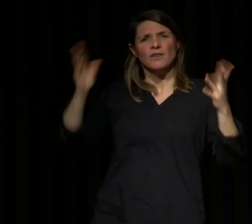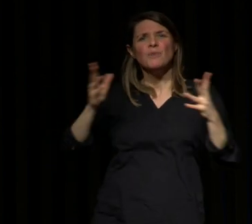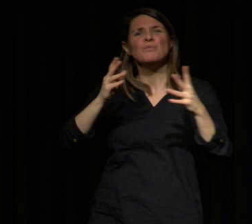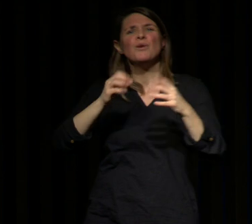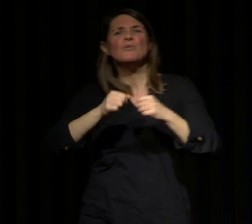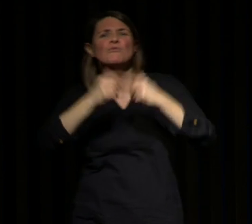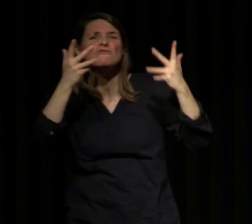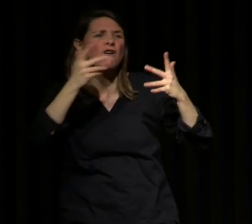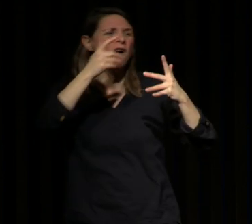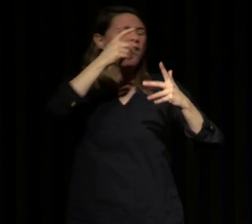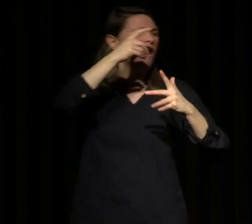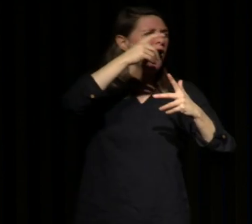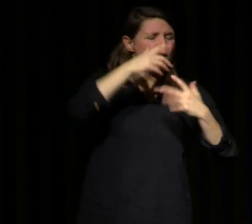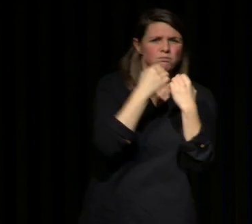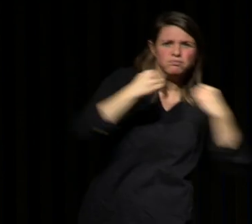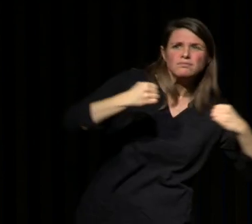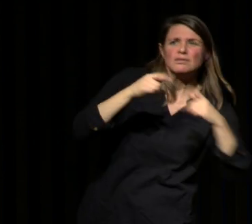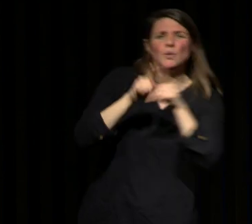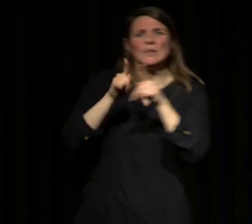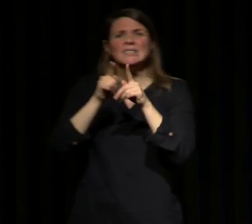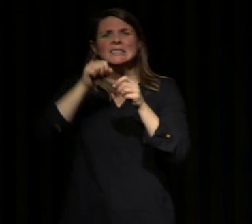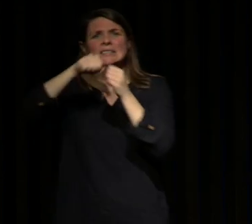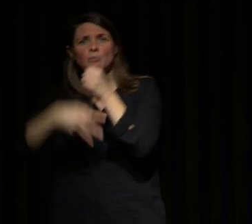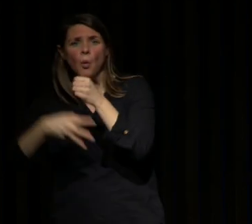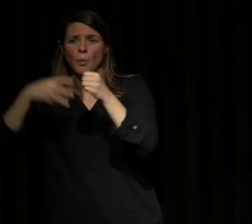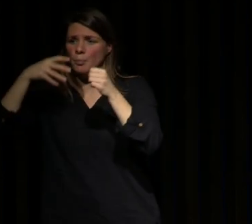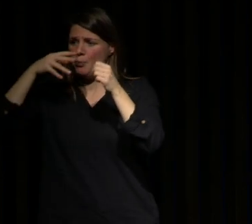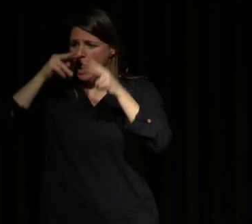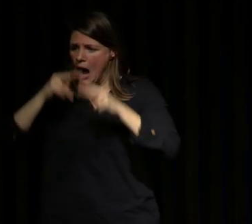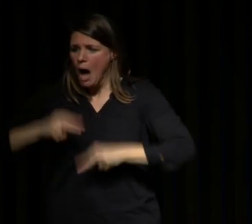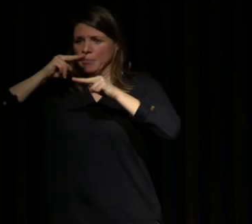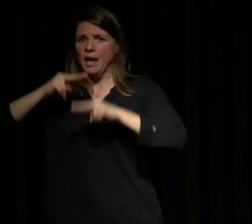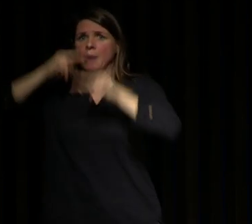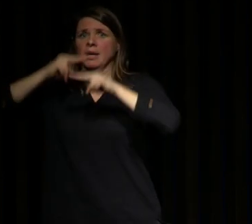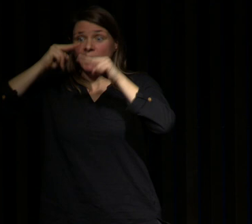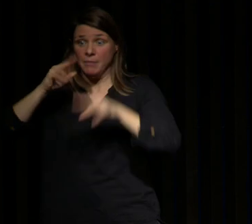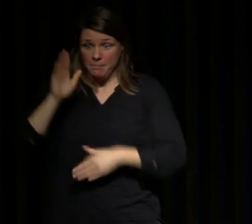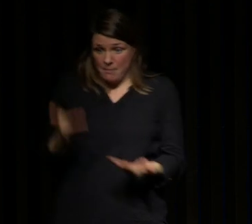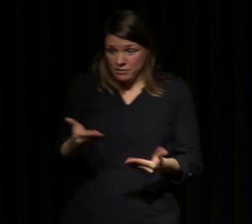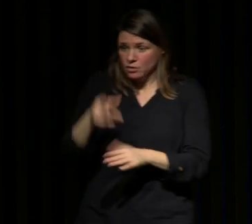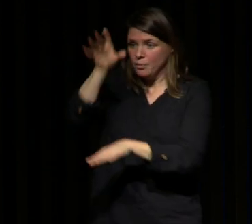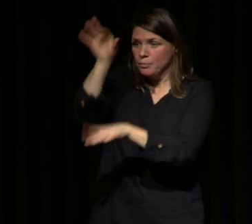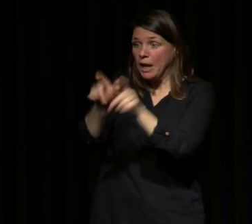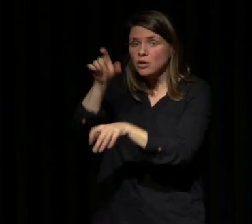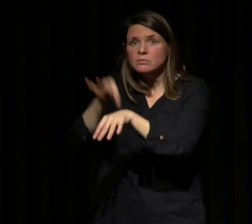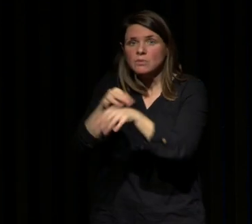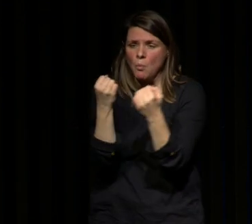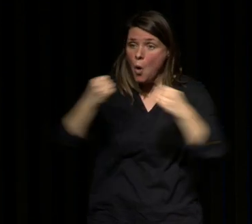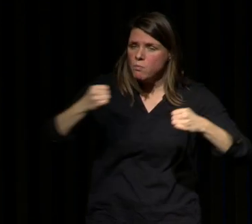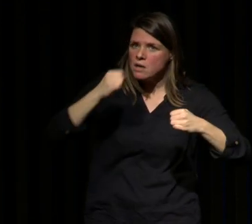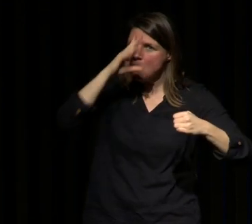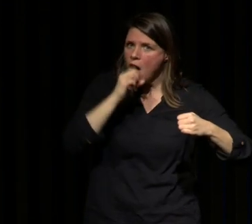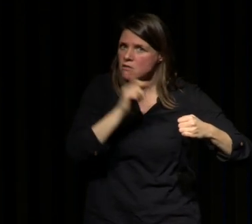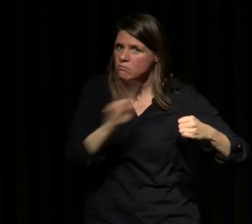entre l'obésité et le syndrome d'apnée on voit maintenant que les malades apniques ne sont pas obèses par hasard et en